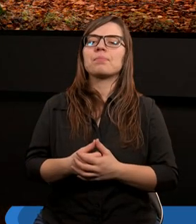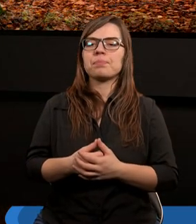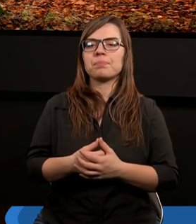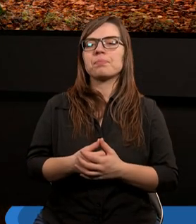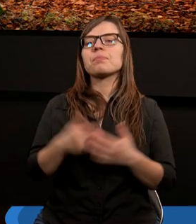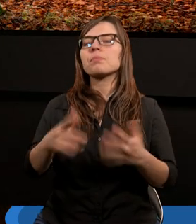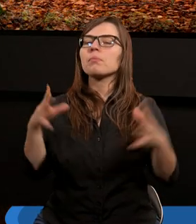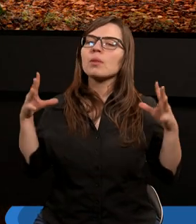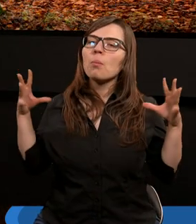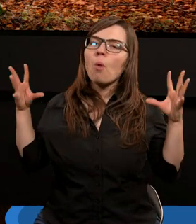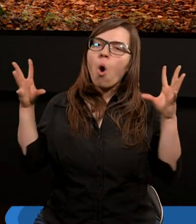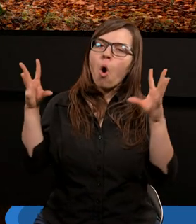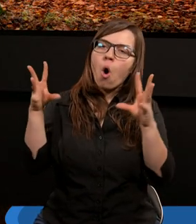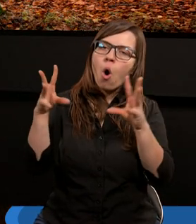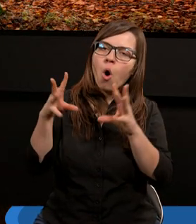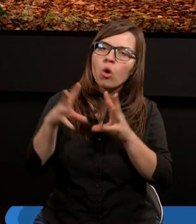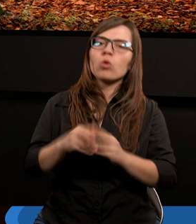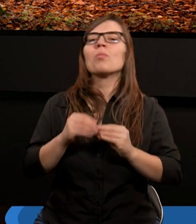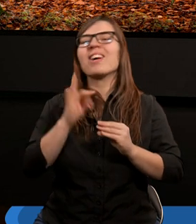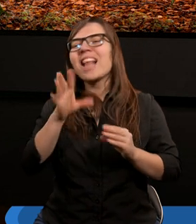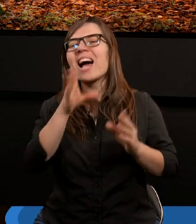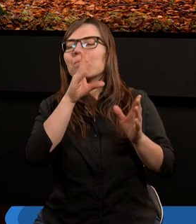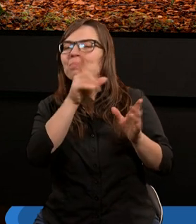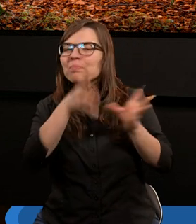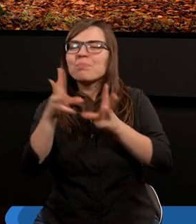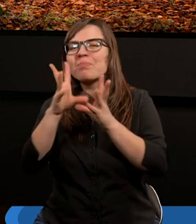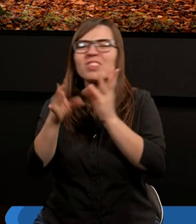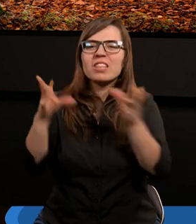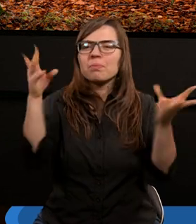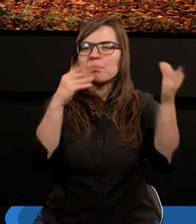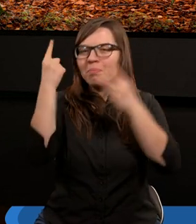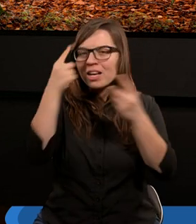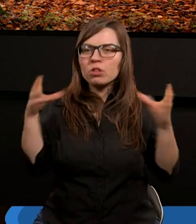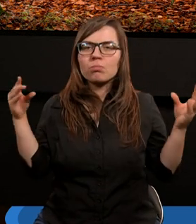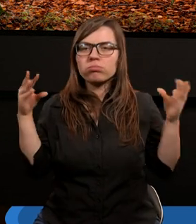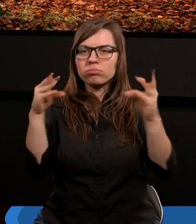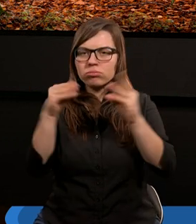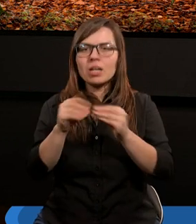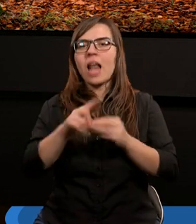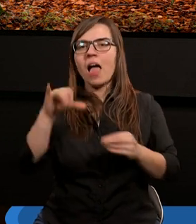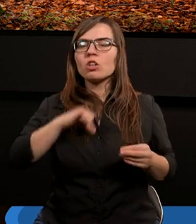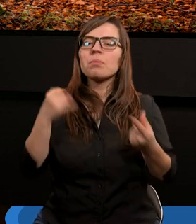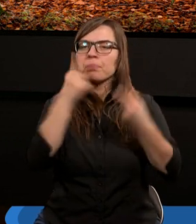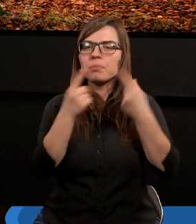byśmy podsumowali tak dla siebie teraz te wszystkie myśli, które rozważaliśmy?